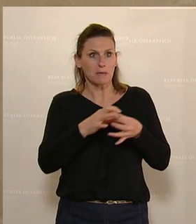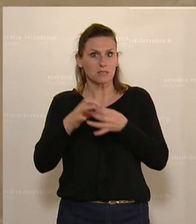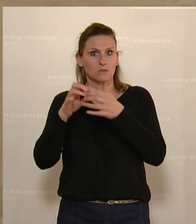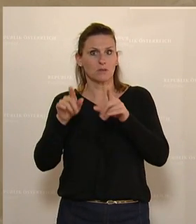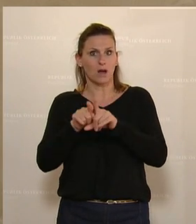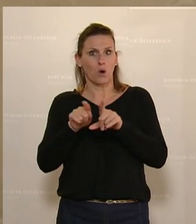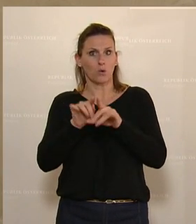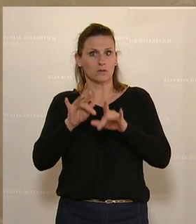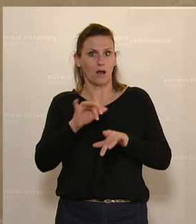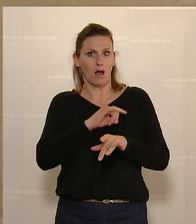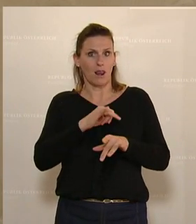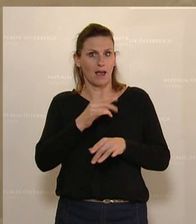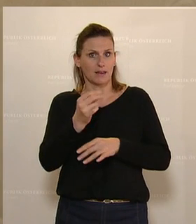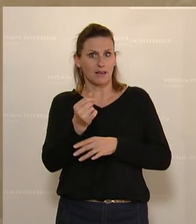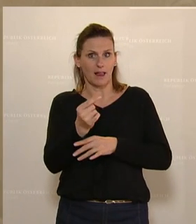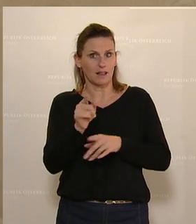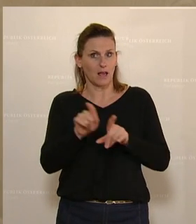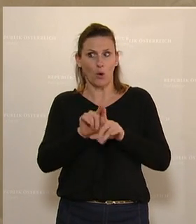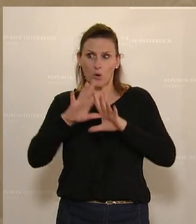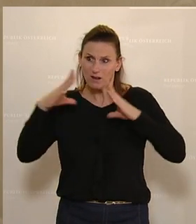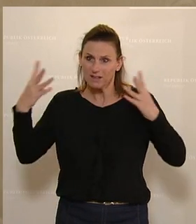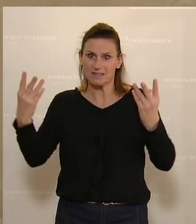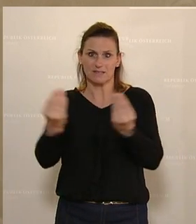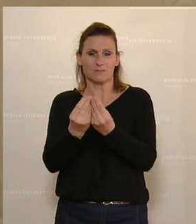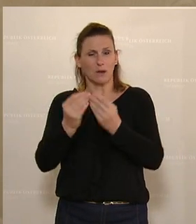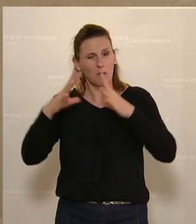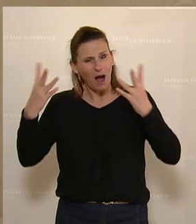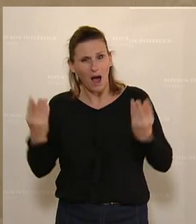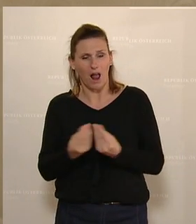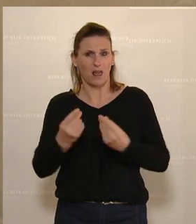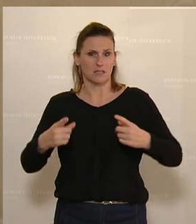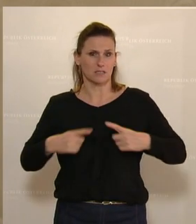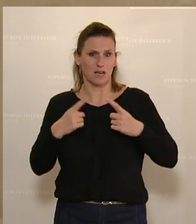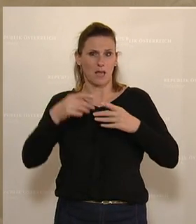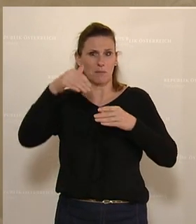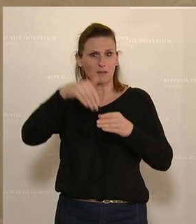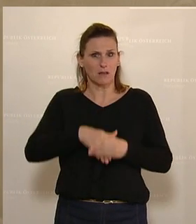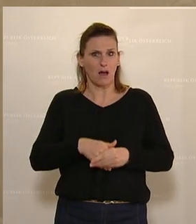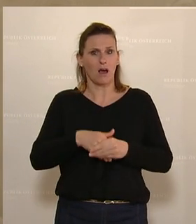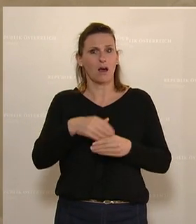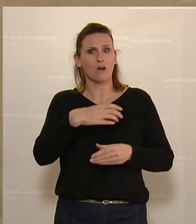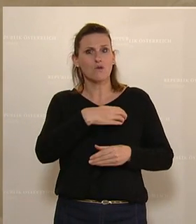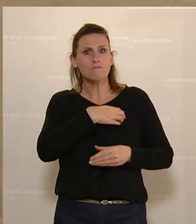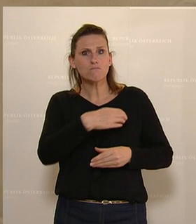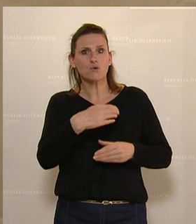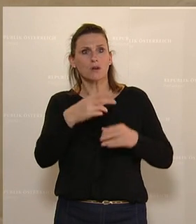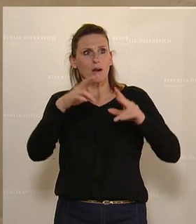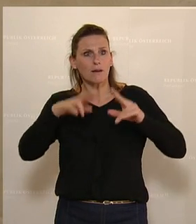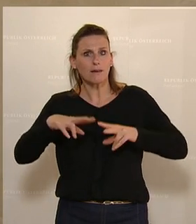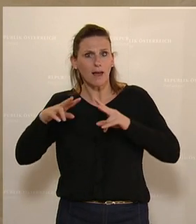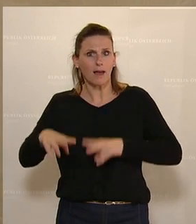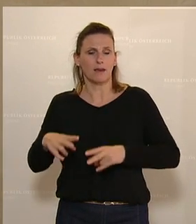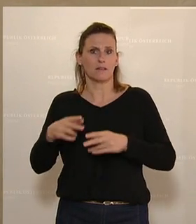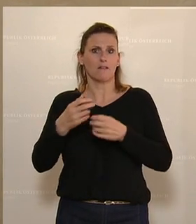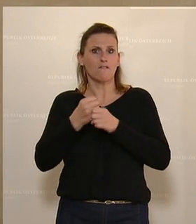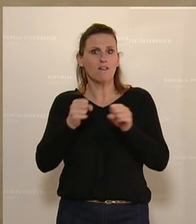wirklich auf unser komplettes Leben. Bürgerrechte, Freiheitsrechte, Demokratie, Kollateralschäden